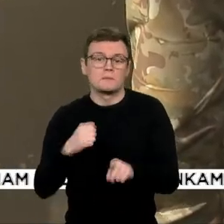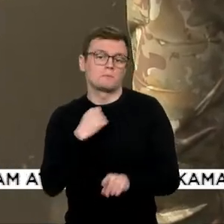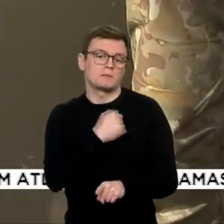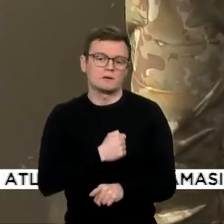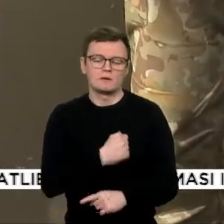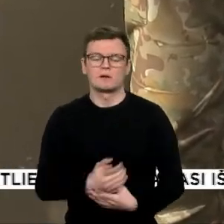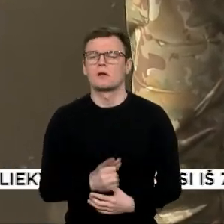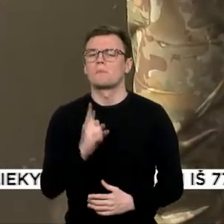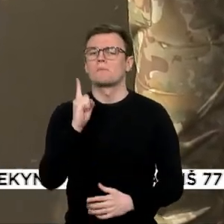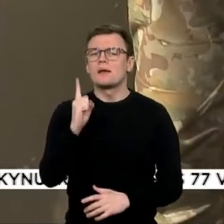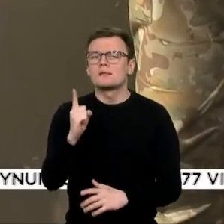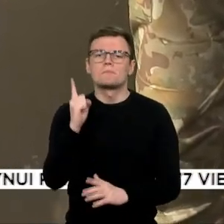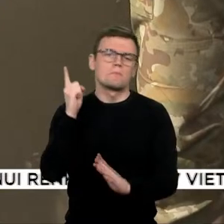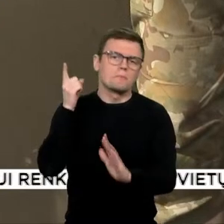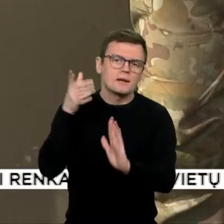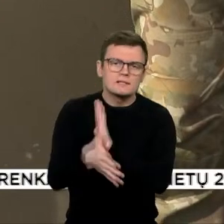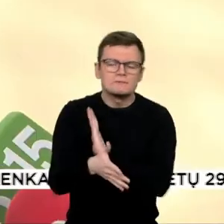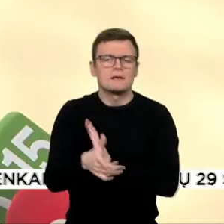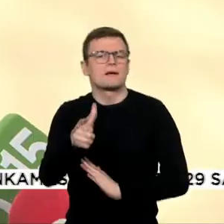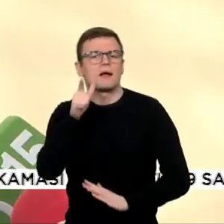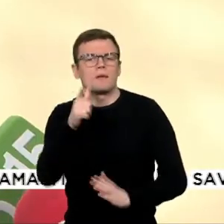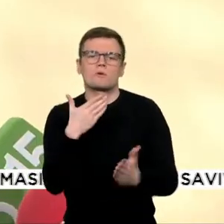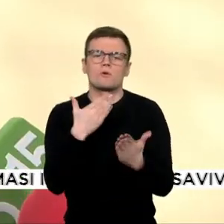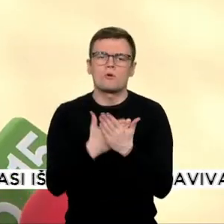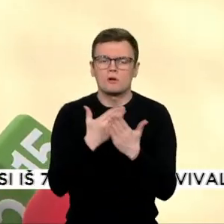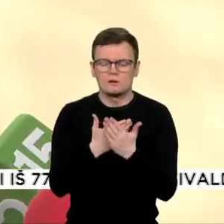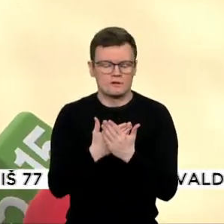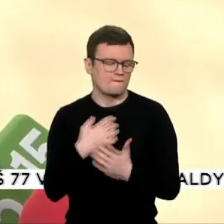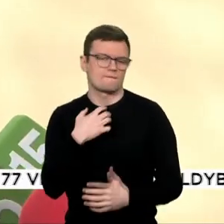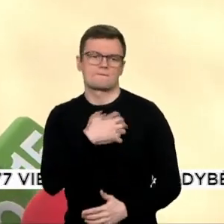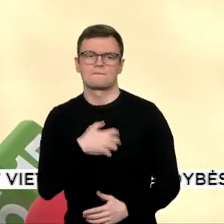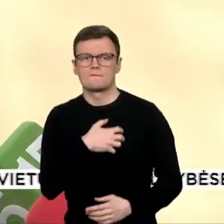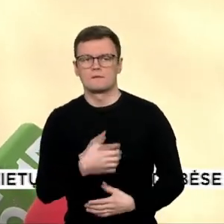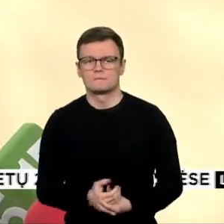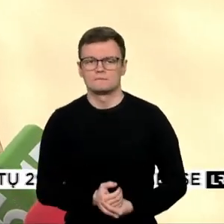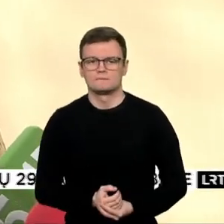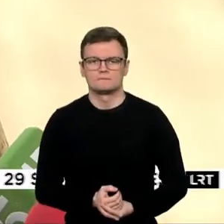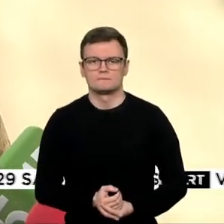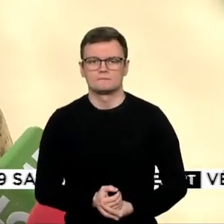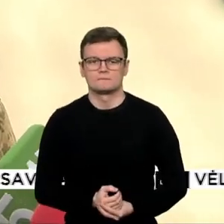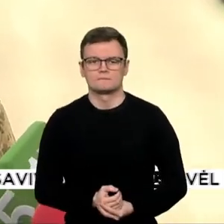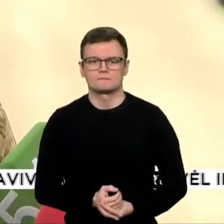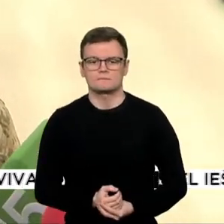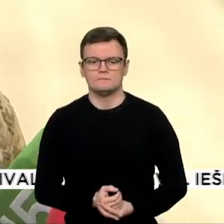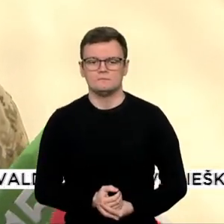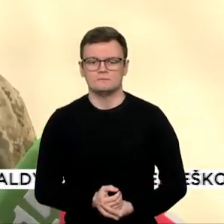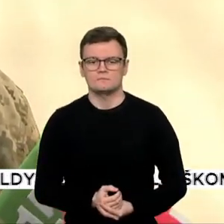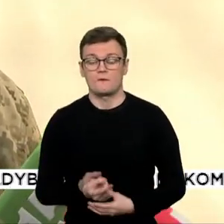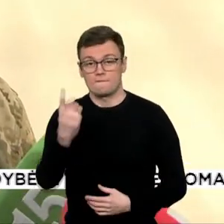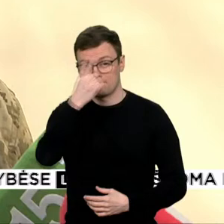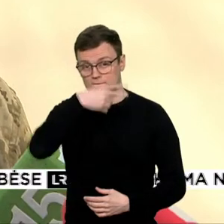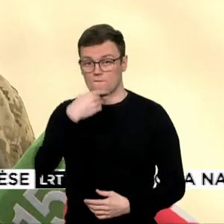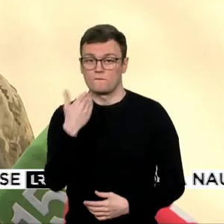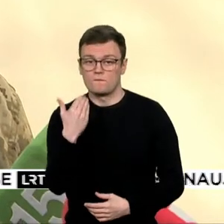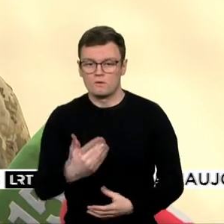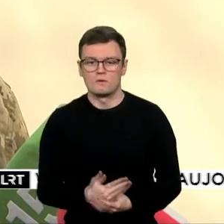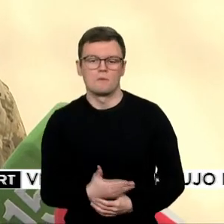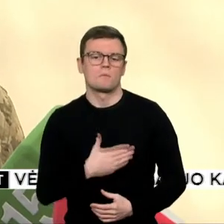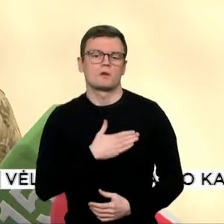kodėl esi ten, kur esi didesnė. Vardant visų jūsų, iš tikrųjų. Vardant mano vaikų,